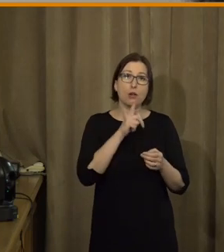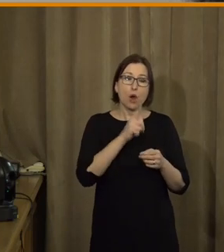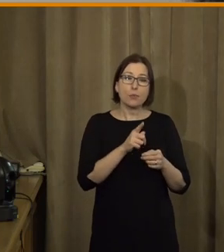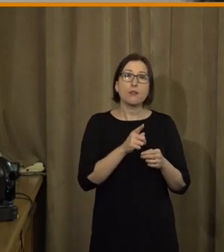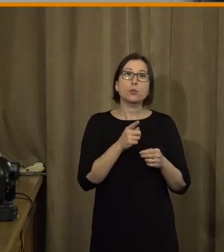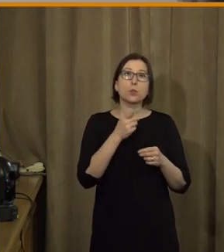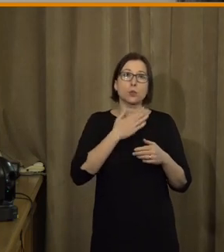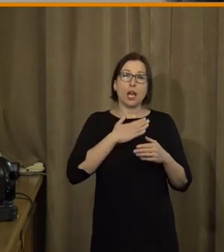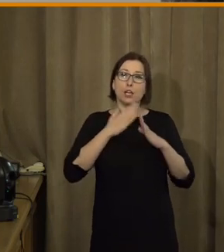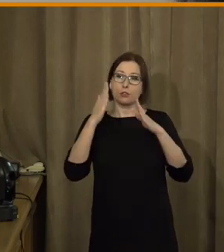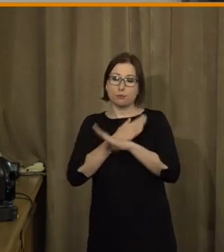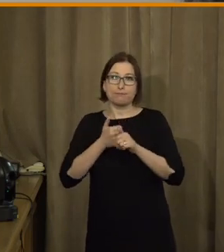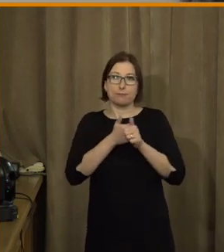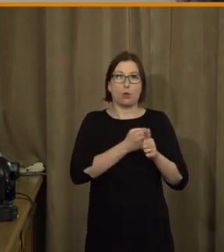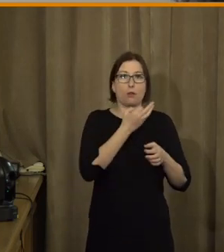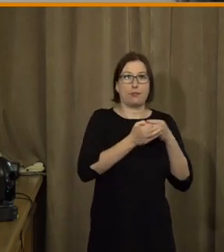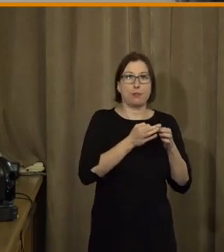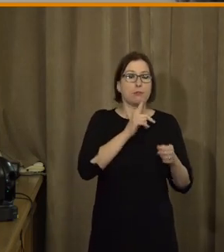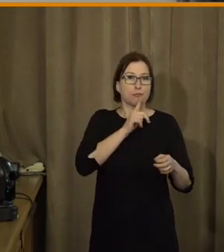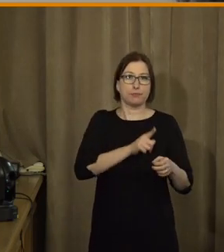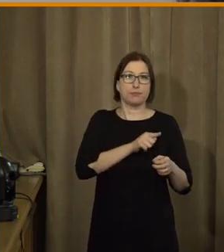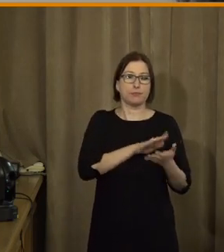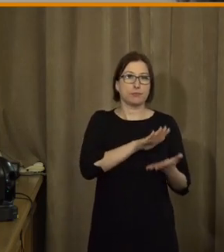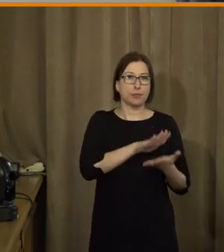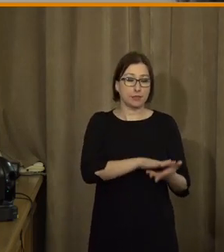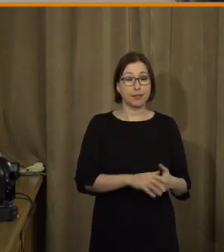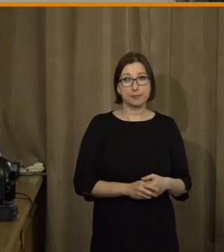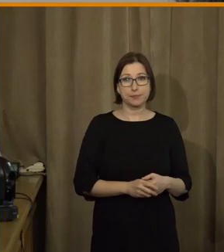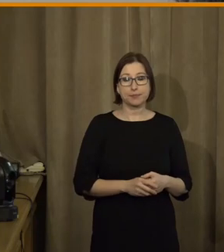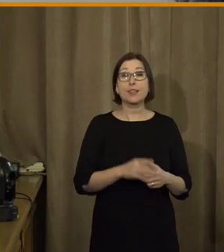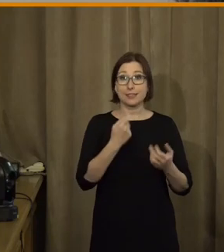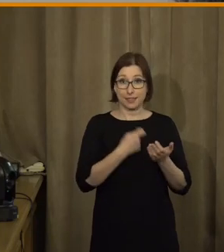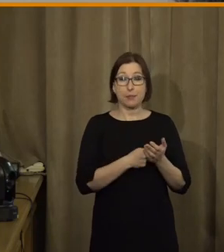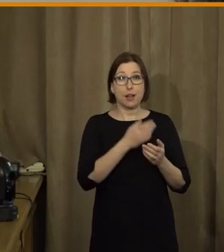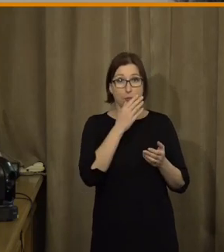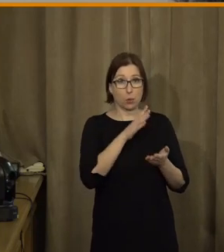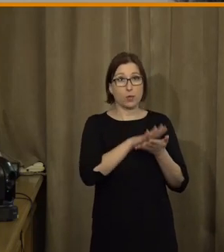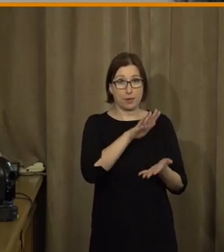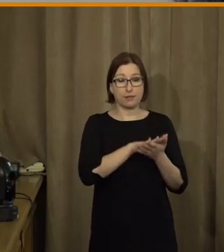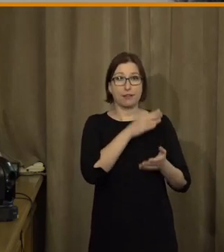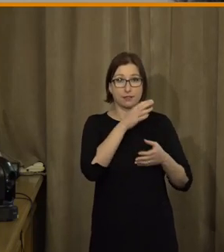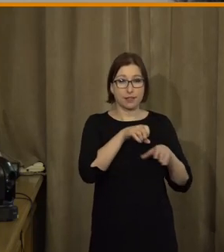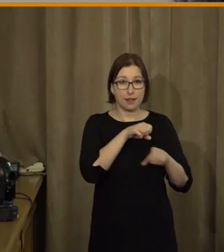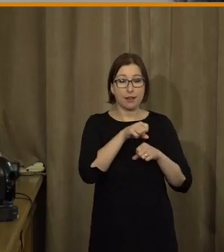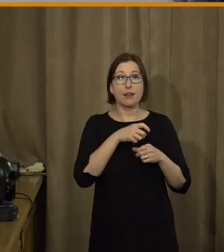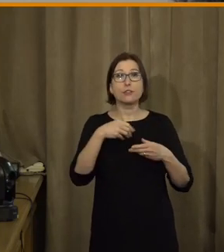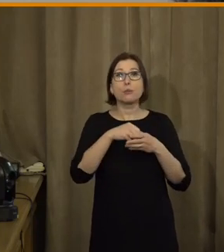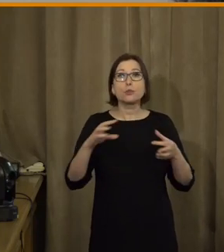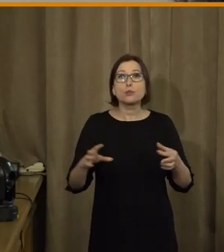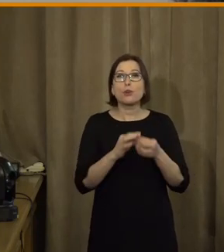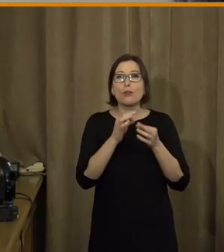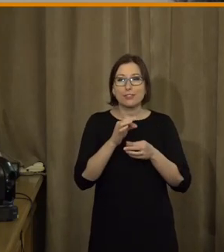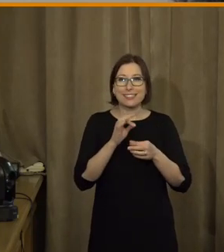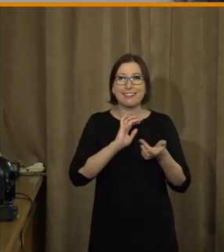aby se opravdu naše rozhodování zakládalo na datech. O datech tedy budeme mluvit a je to v procesu digitálního vyloučení,